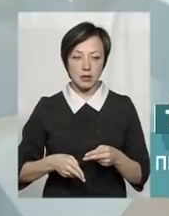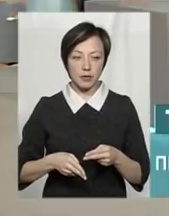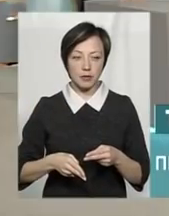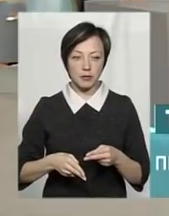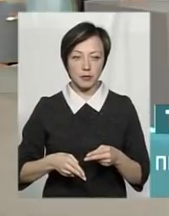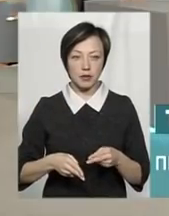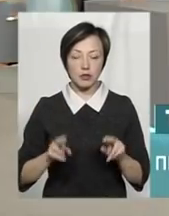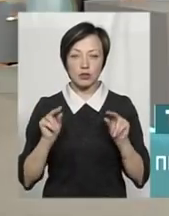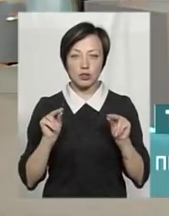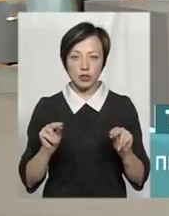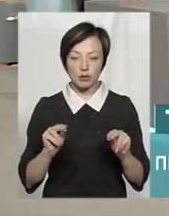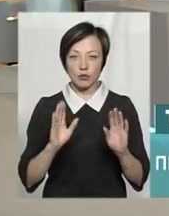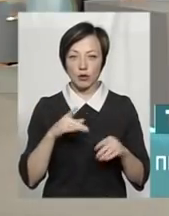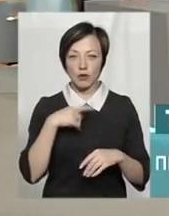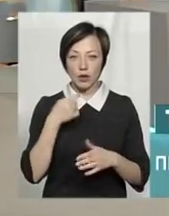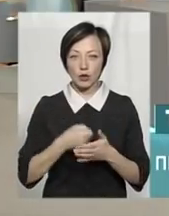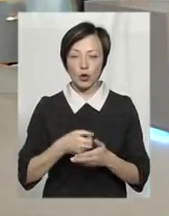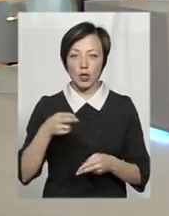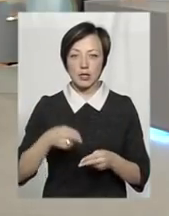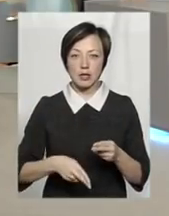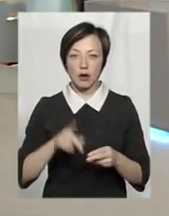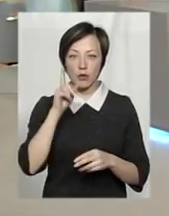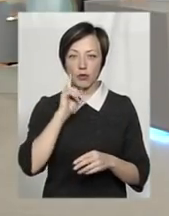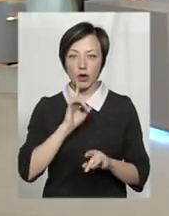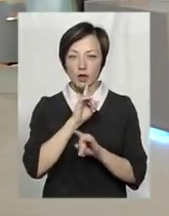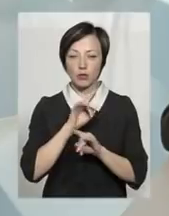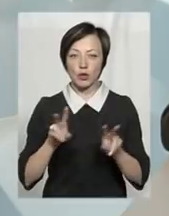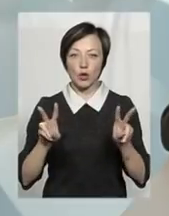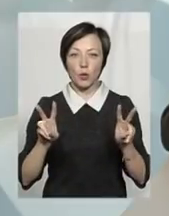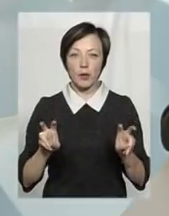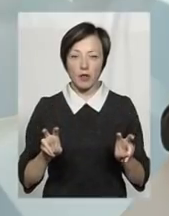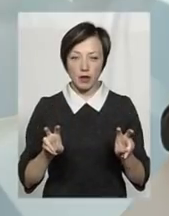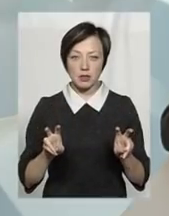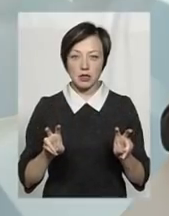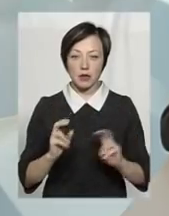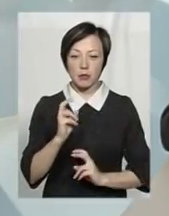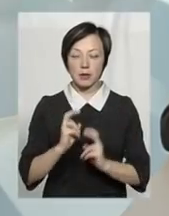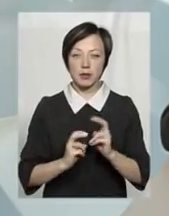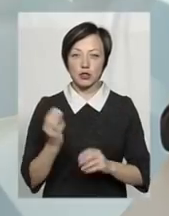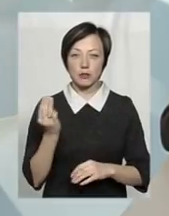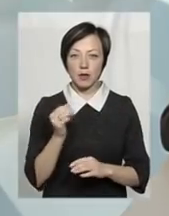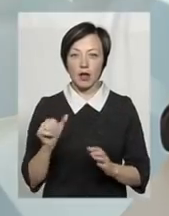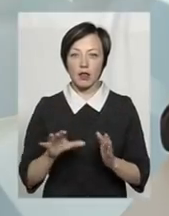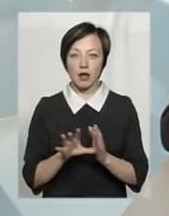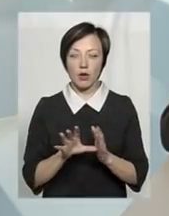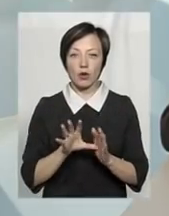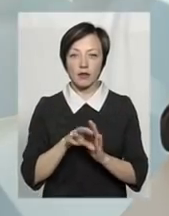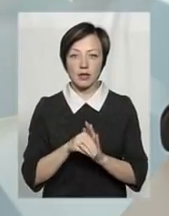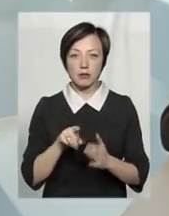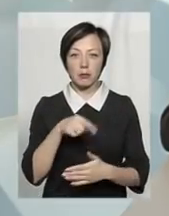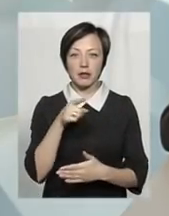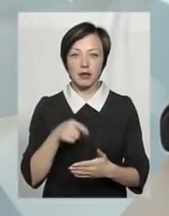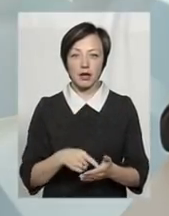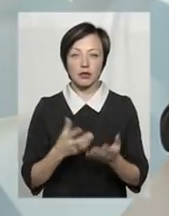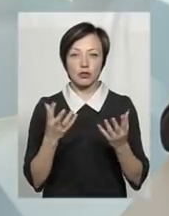говорити чесно ідверто, до кінця, поки не буде номінацій підприємству «Шепетівка Енергоінвест» питання